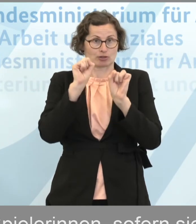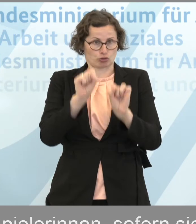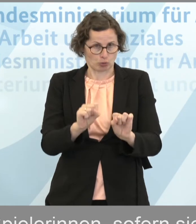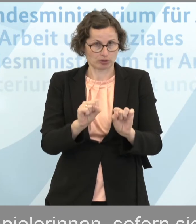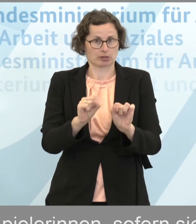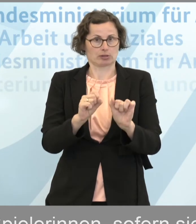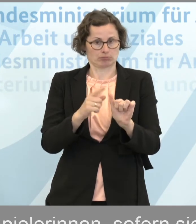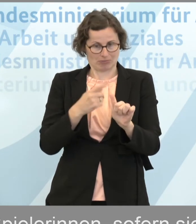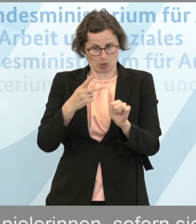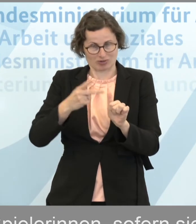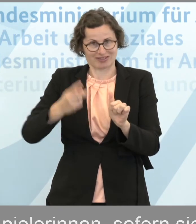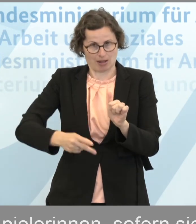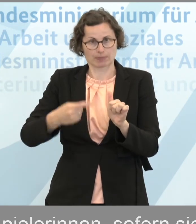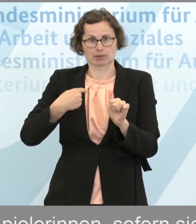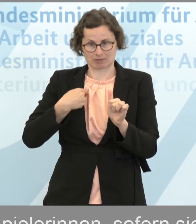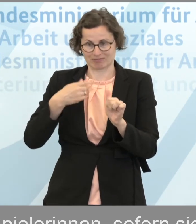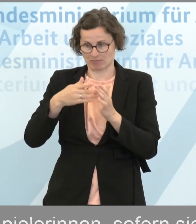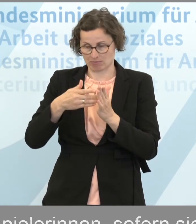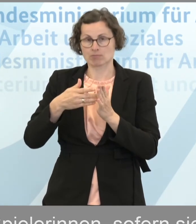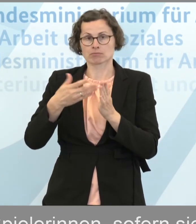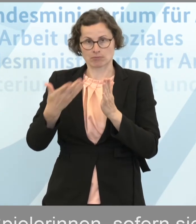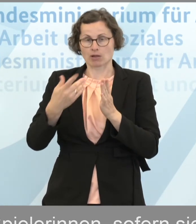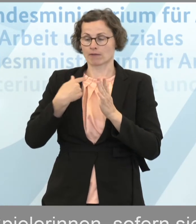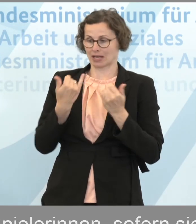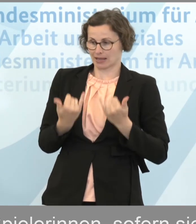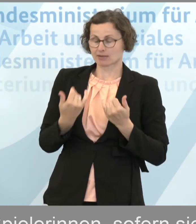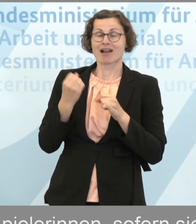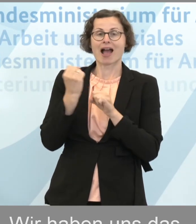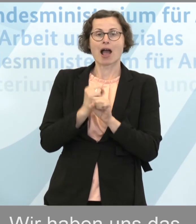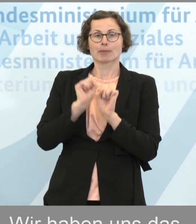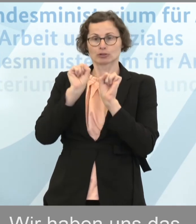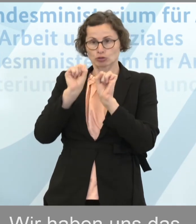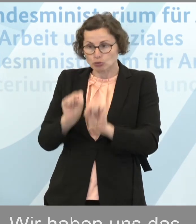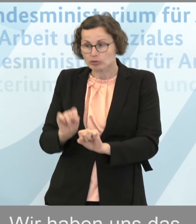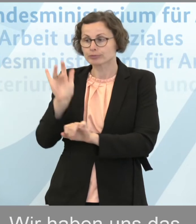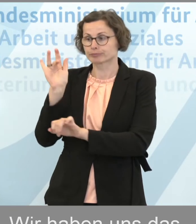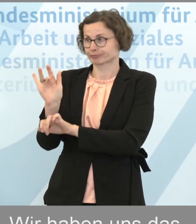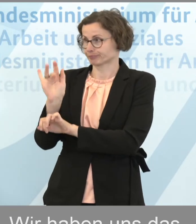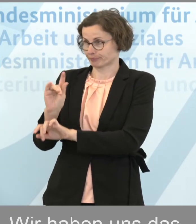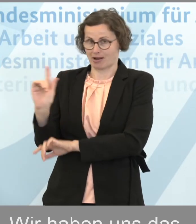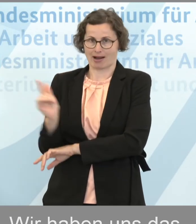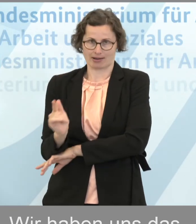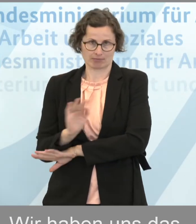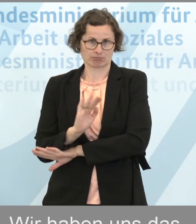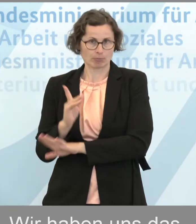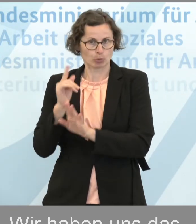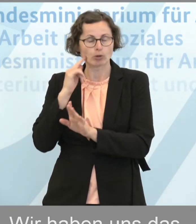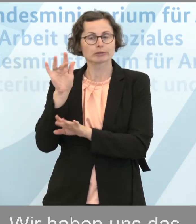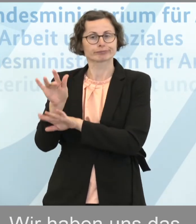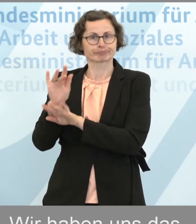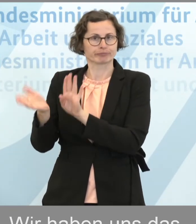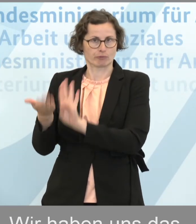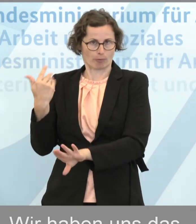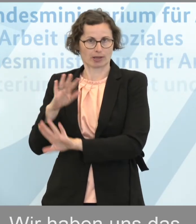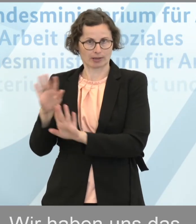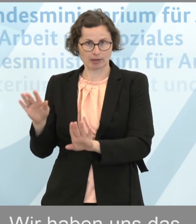und an Konzepten entwickelt ist, inzwischen aus arbeitsschutzrechtlicher Sicht nicht mehr problematisch ist, sondern es